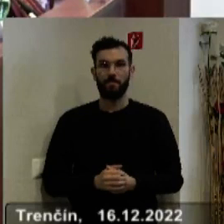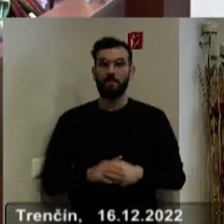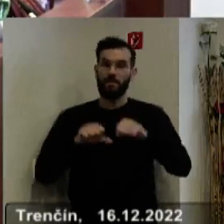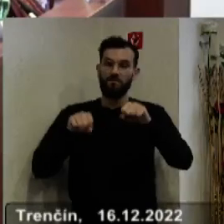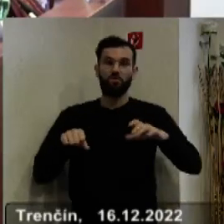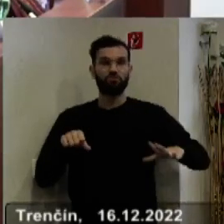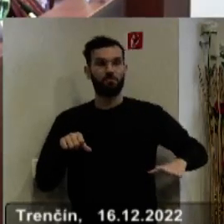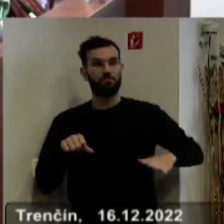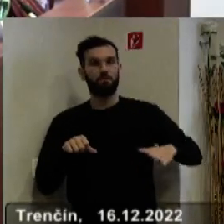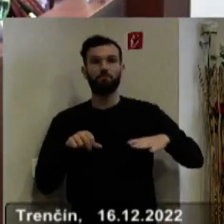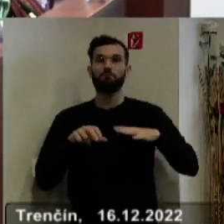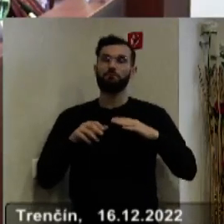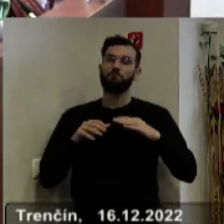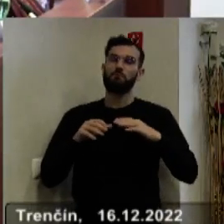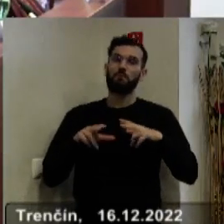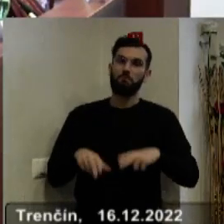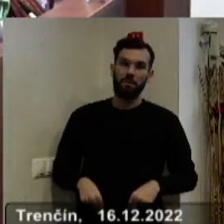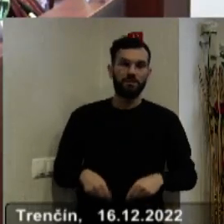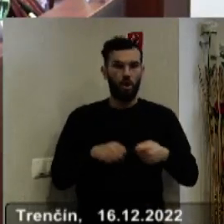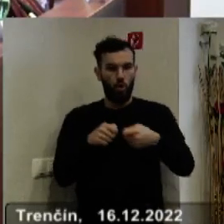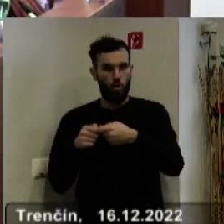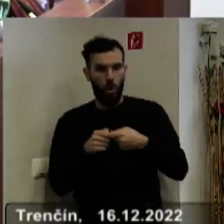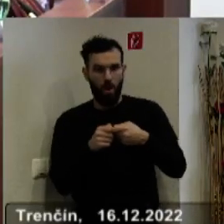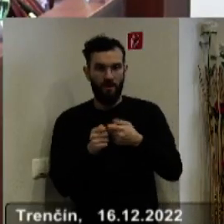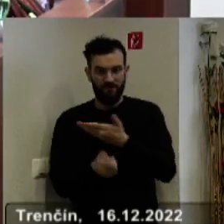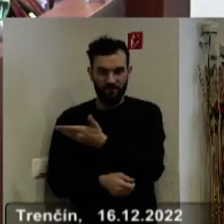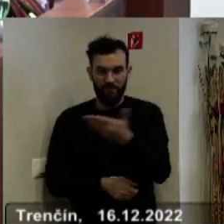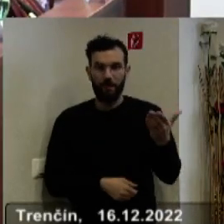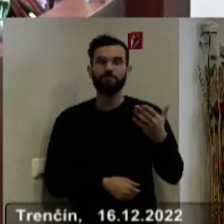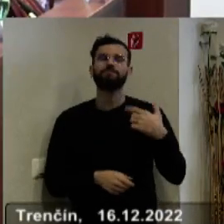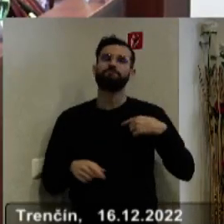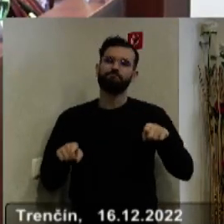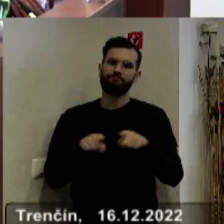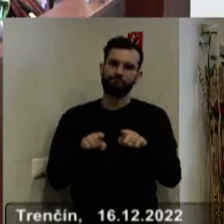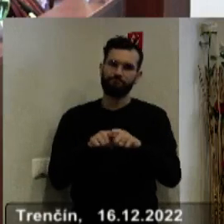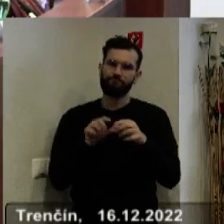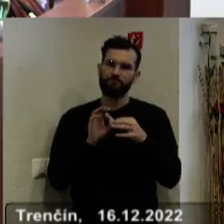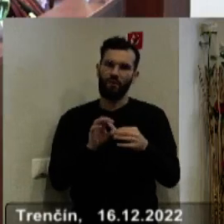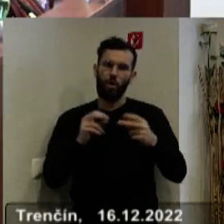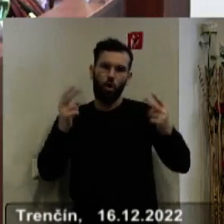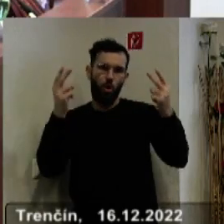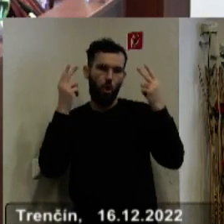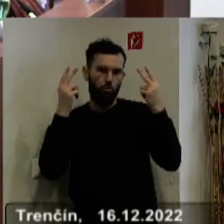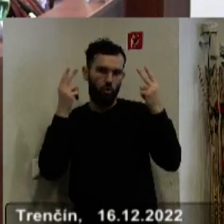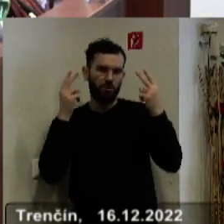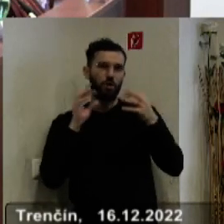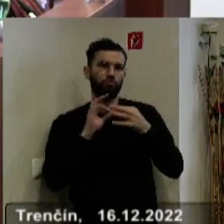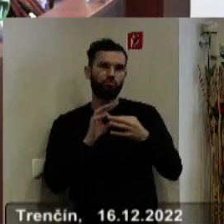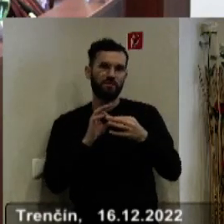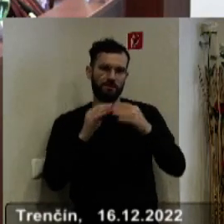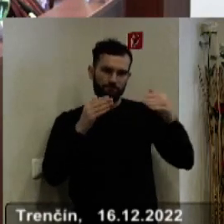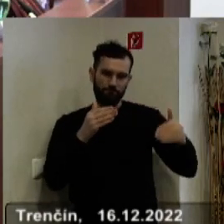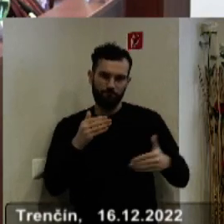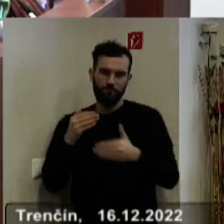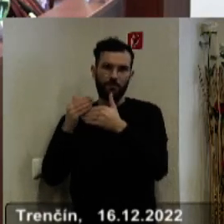Vážený pán predseda, ctené kolegyne, kolegovia, dovolte mi pridať sa k hodnoteniam, kolegyne pani predsedničky poslaneckého klubu,